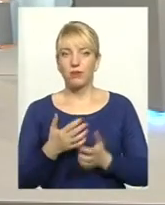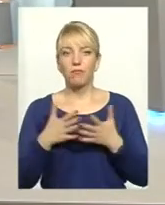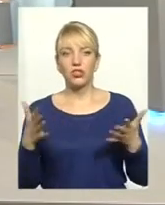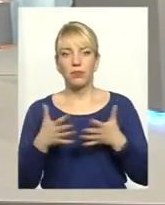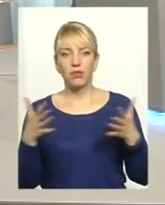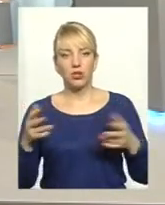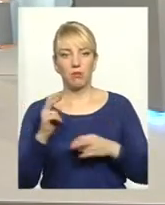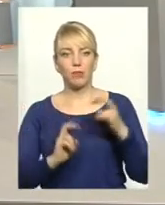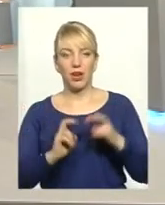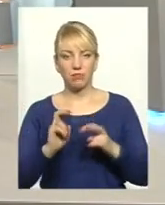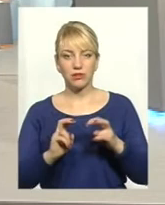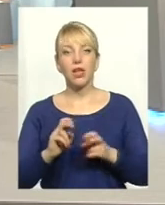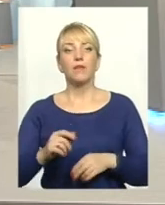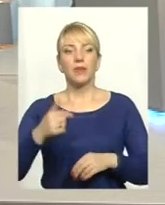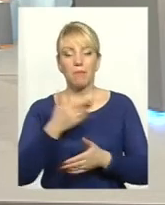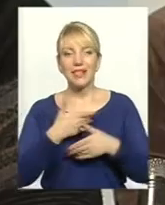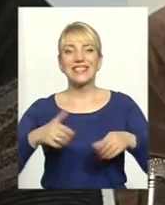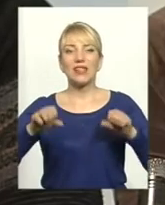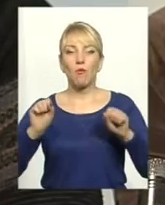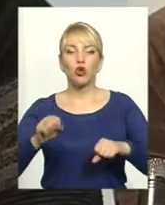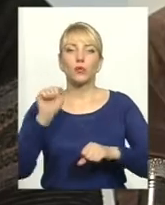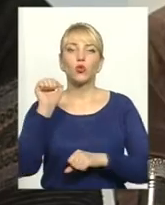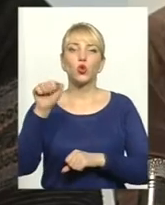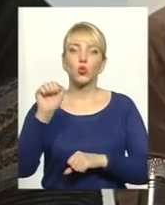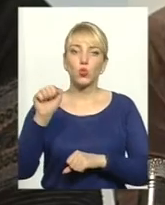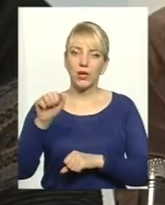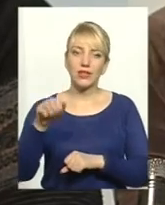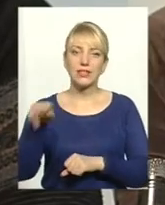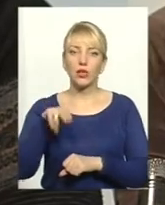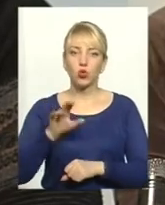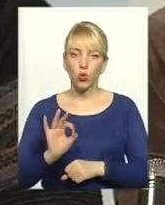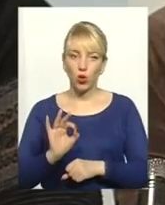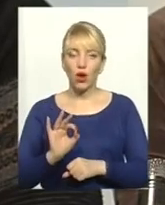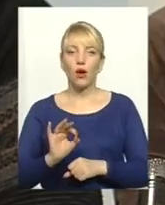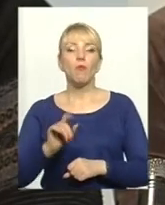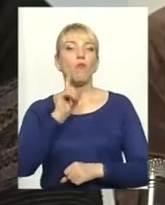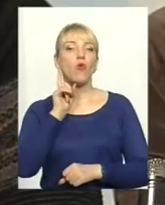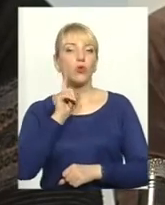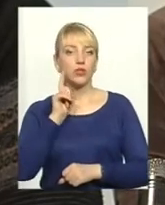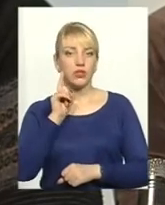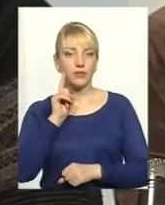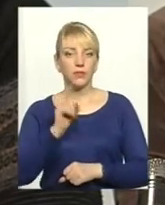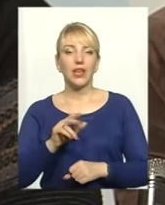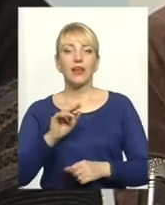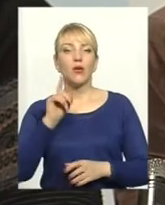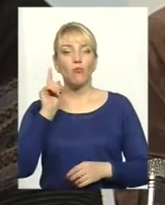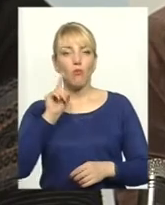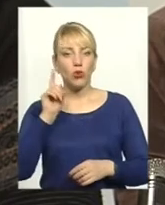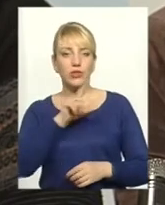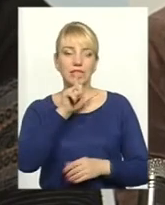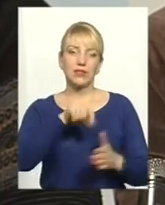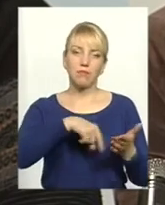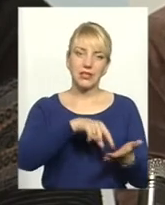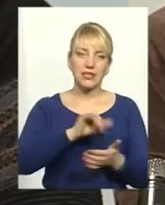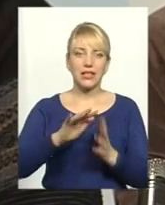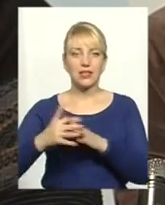підприємств. Ми зможемо достукатися до особливо молоді, і молоді із міста, і молоді